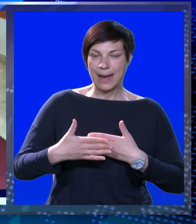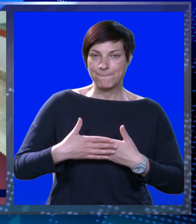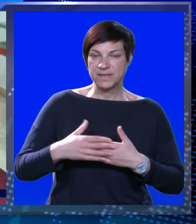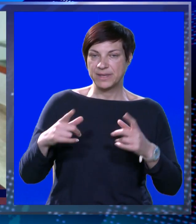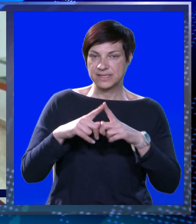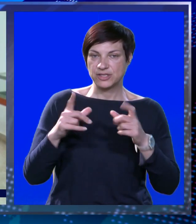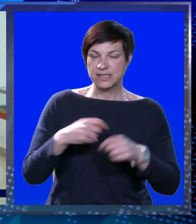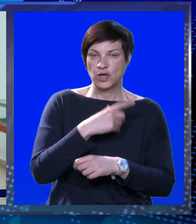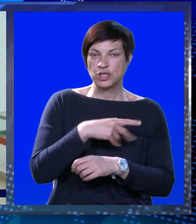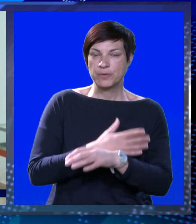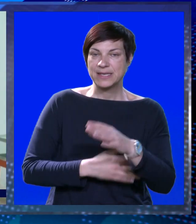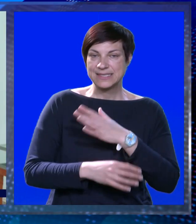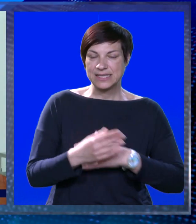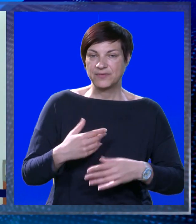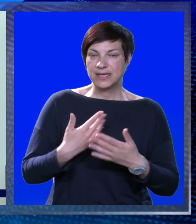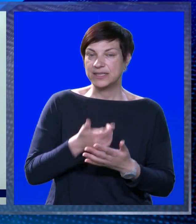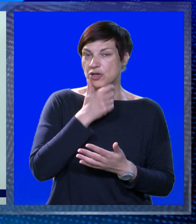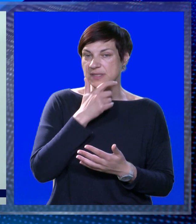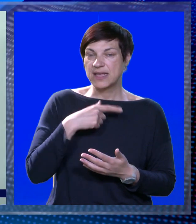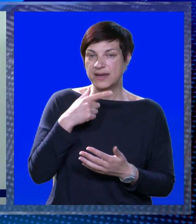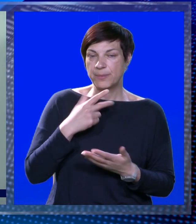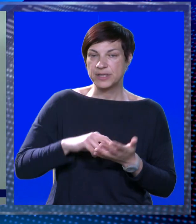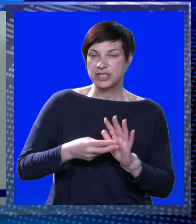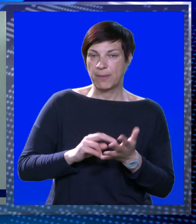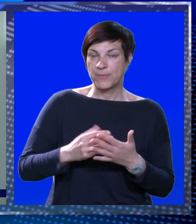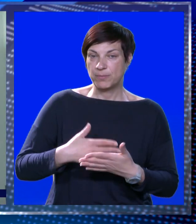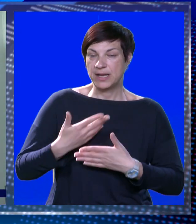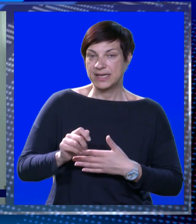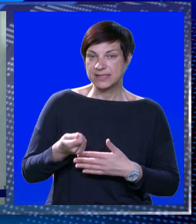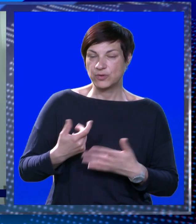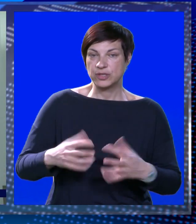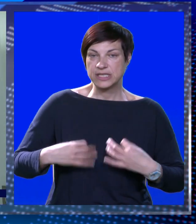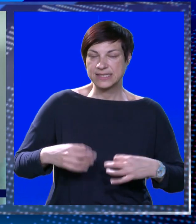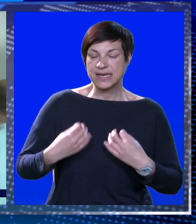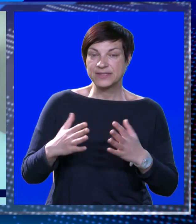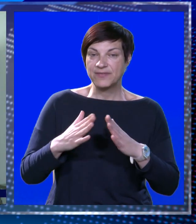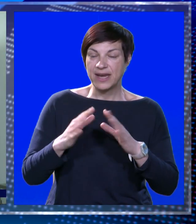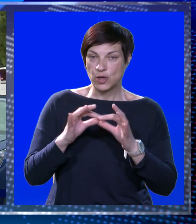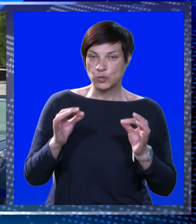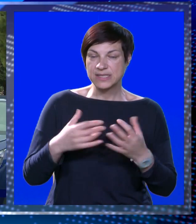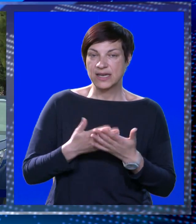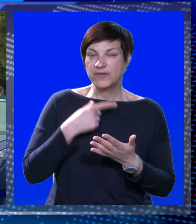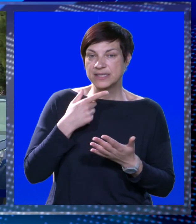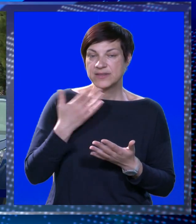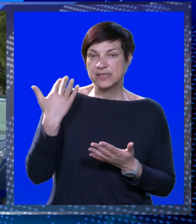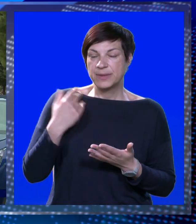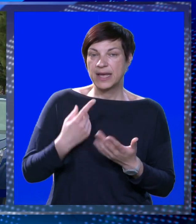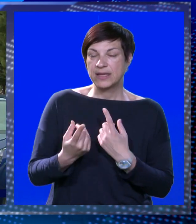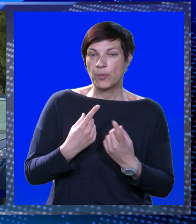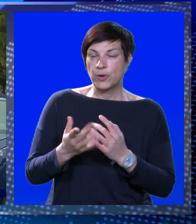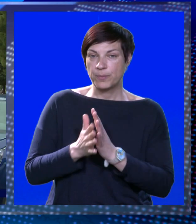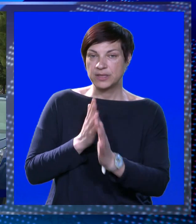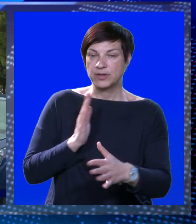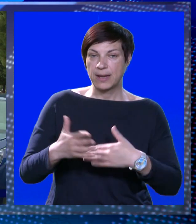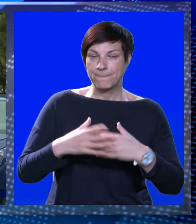Nepristupačnost institucija osobama s invaliditetom stara je pričano, problem nastaje kad to uključuje i zdravstvene ustanove. Izvijestili smo ranije o